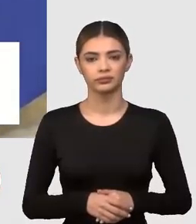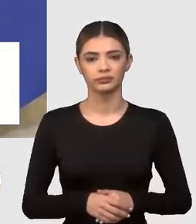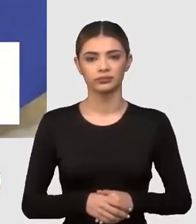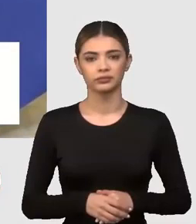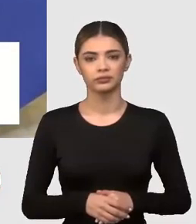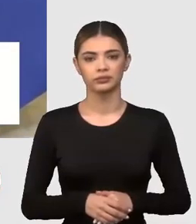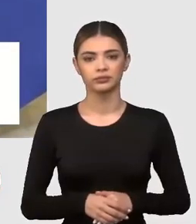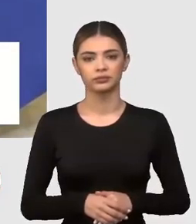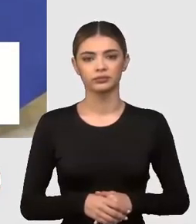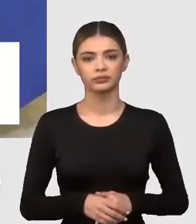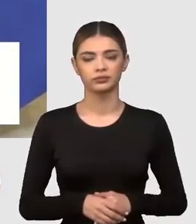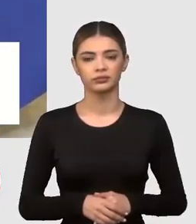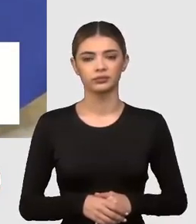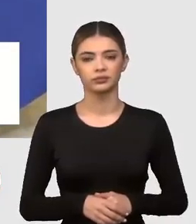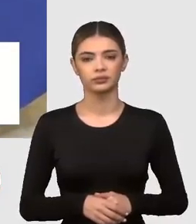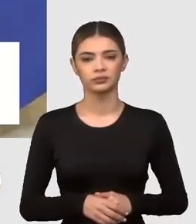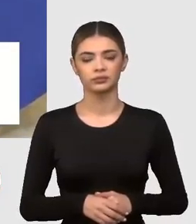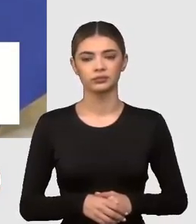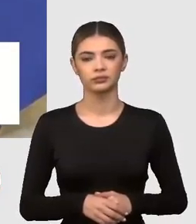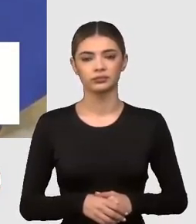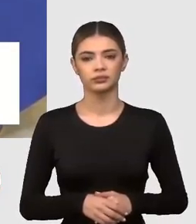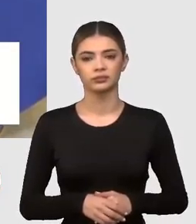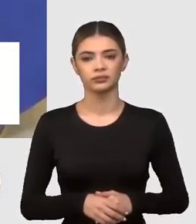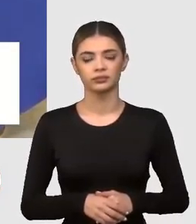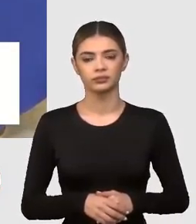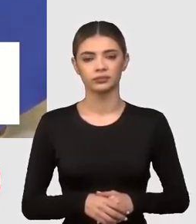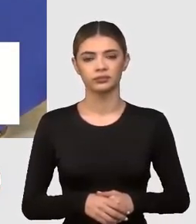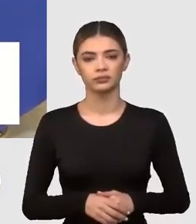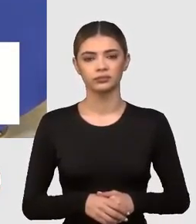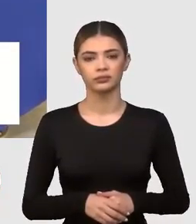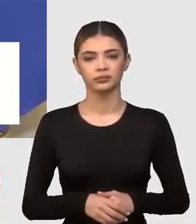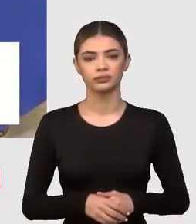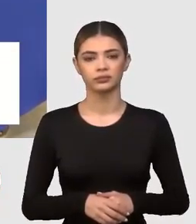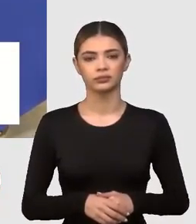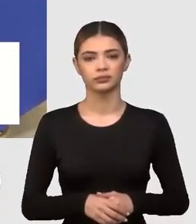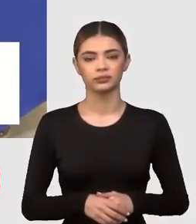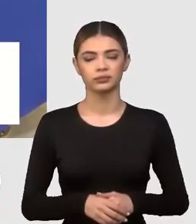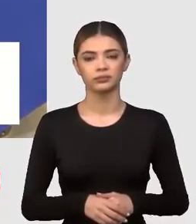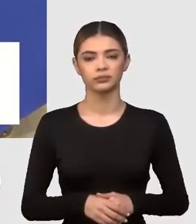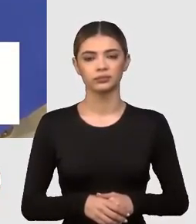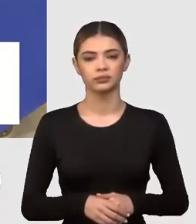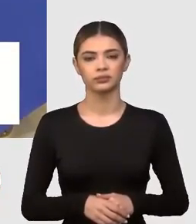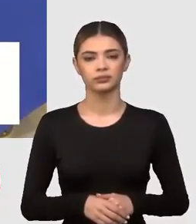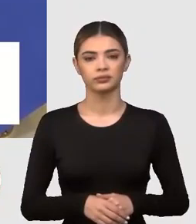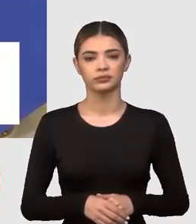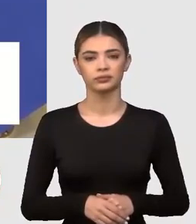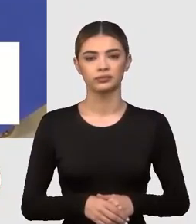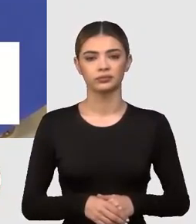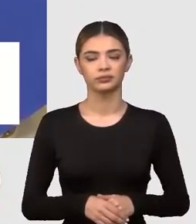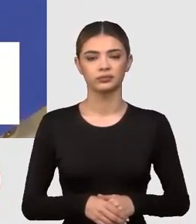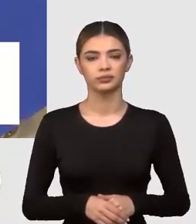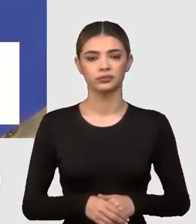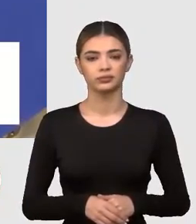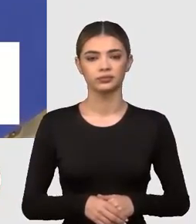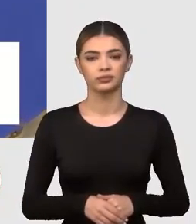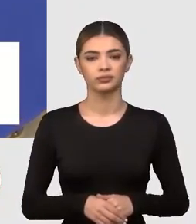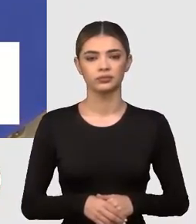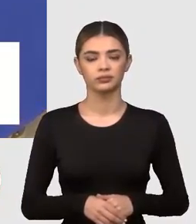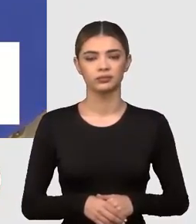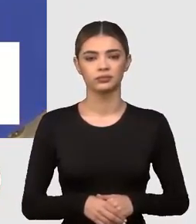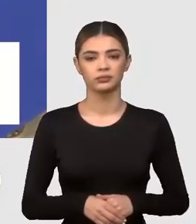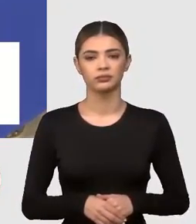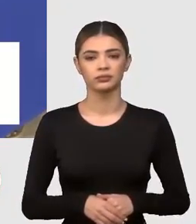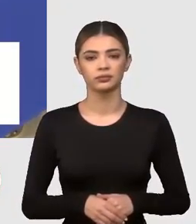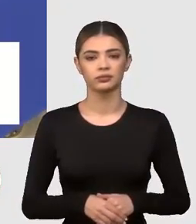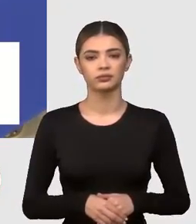de suplici.